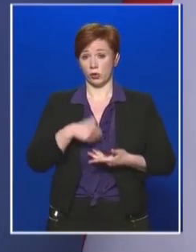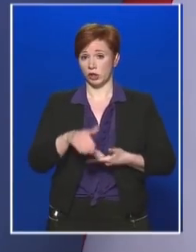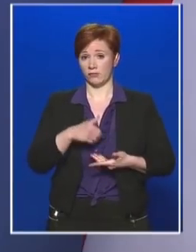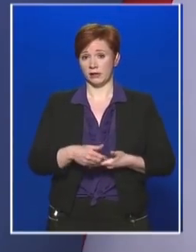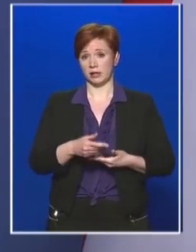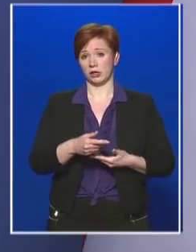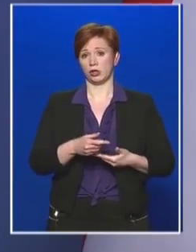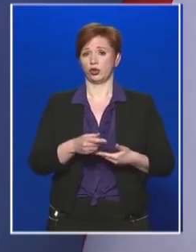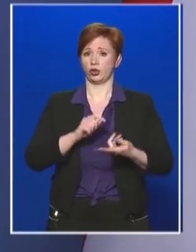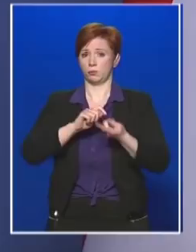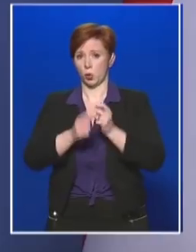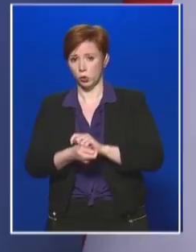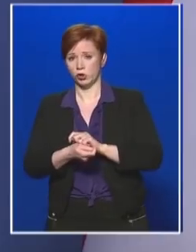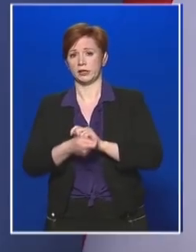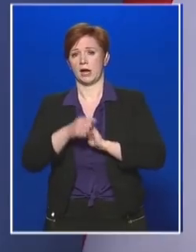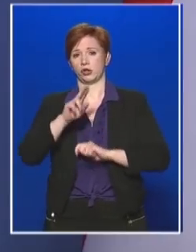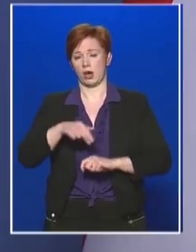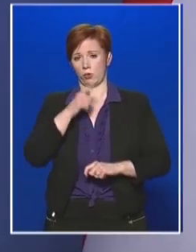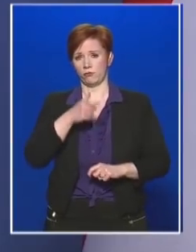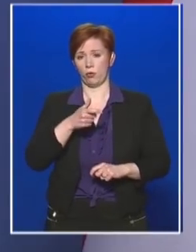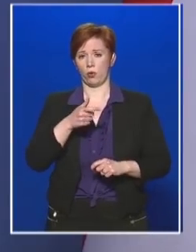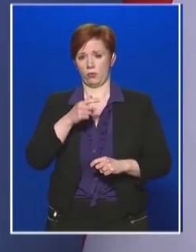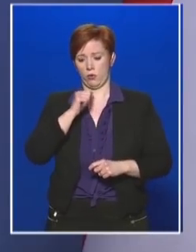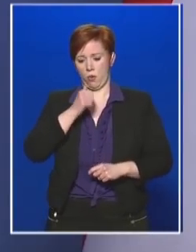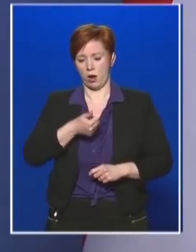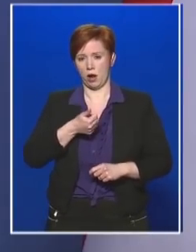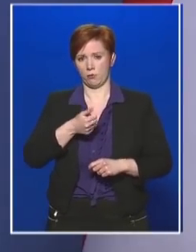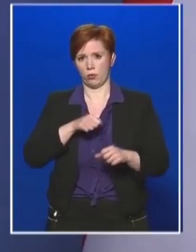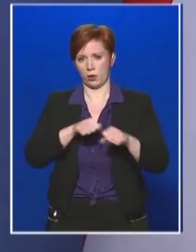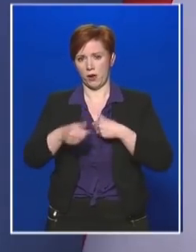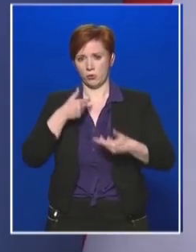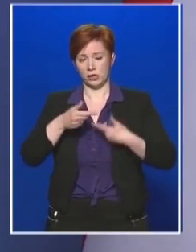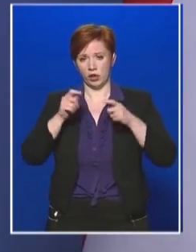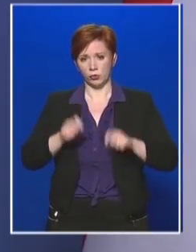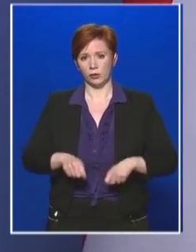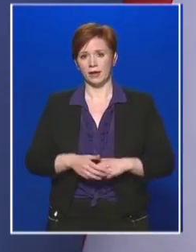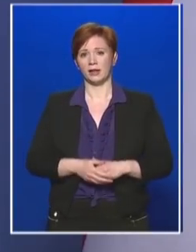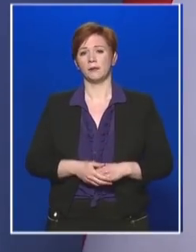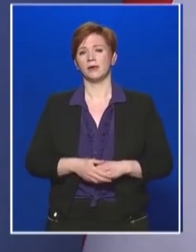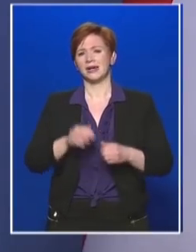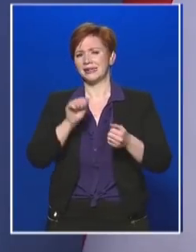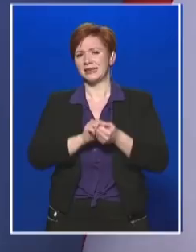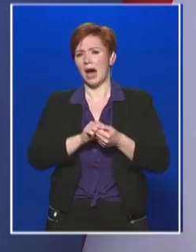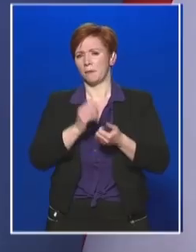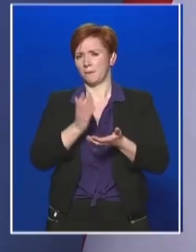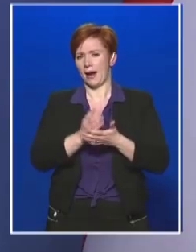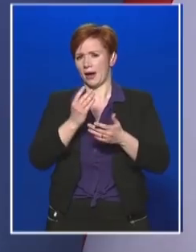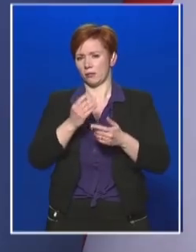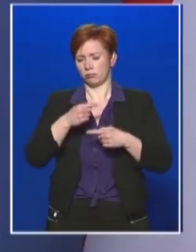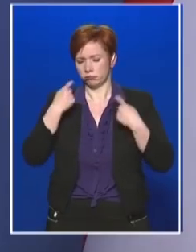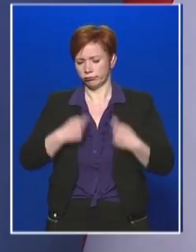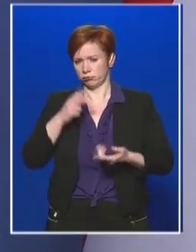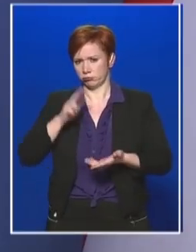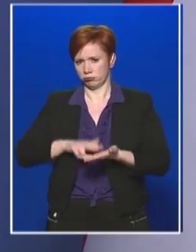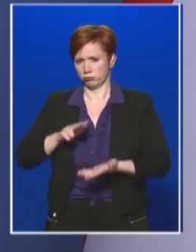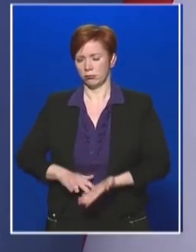eltérésről fog hivatalosan is dönteni a holmapi kormányülésen, ezek a számok már fixek, részei ennek a döntésnek, de